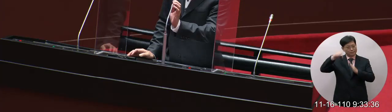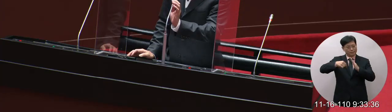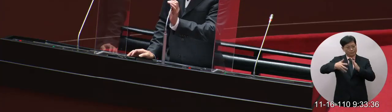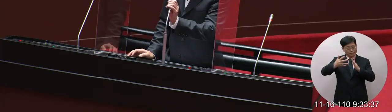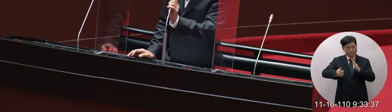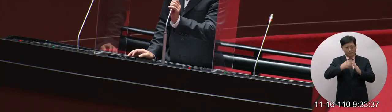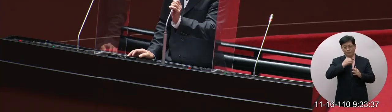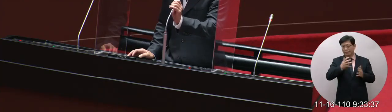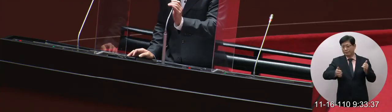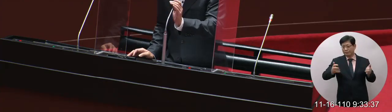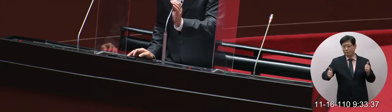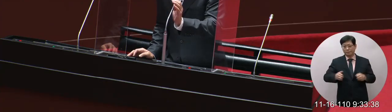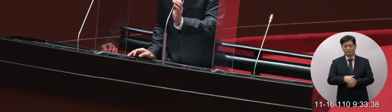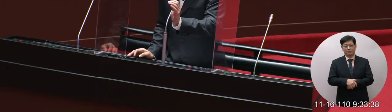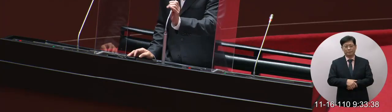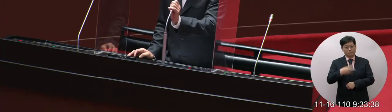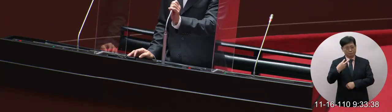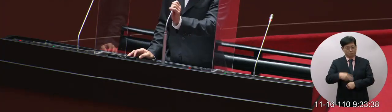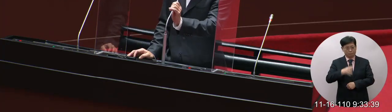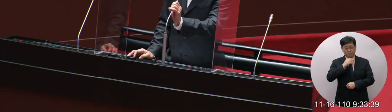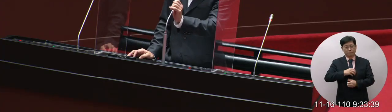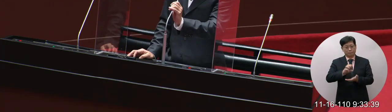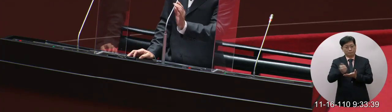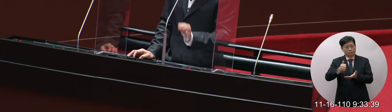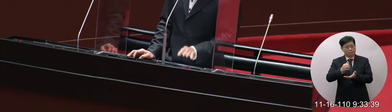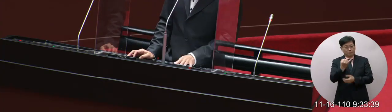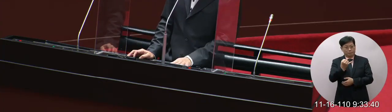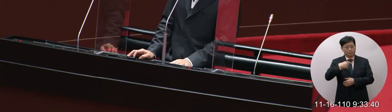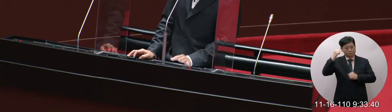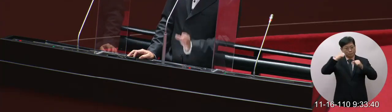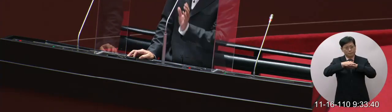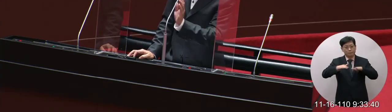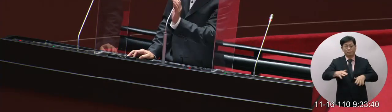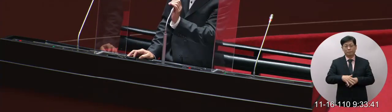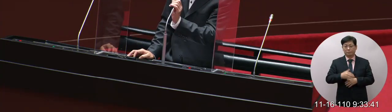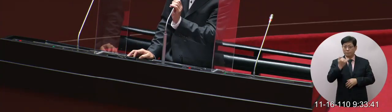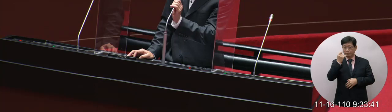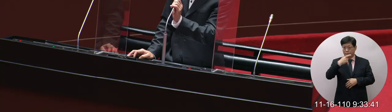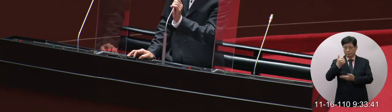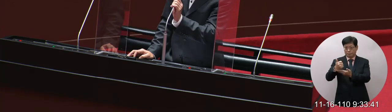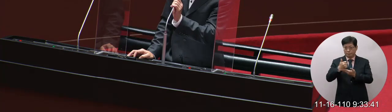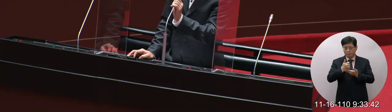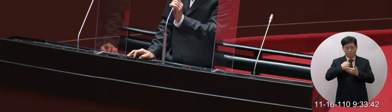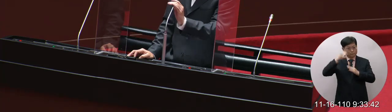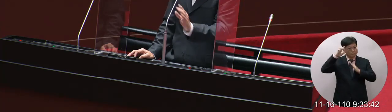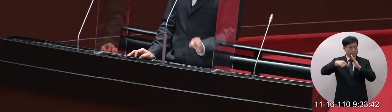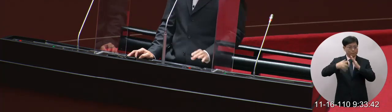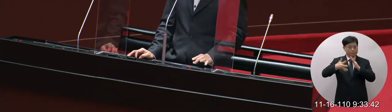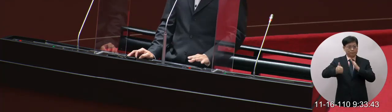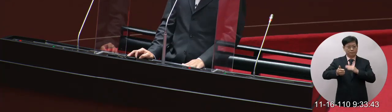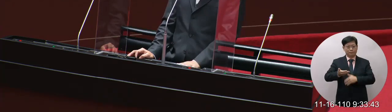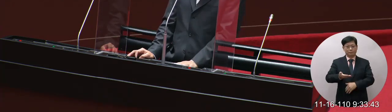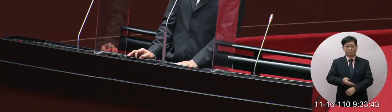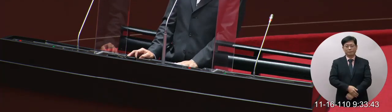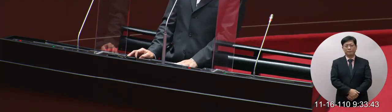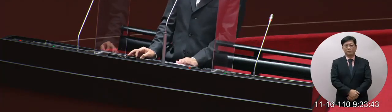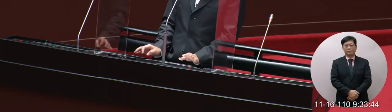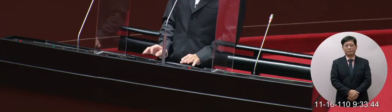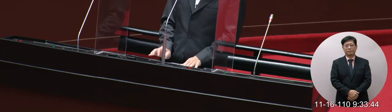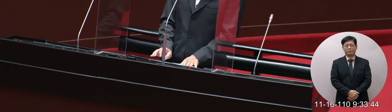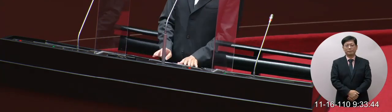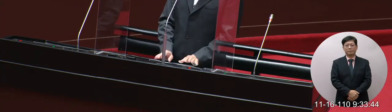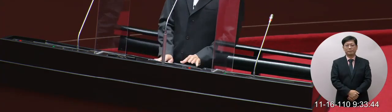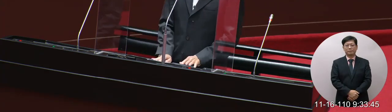蘇聯席官員還有這座媒體先生小禮大早安主席客戶請蘇院長請蘇院長